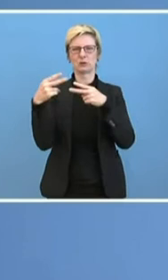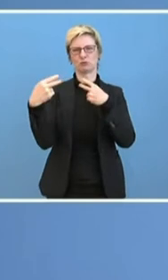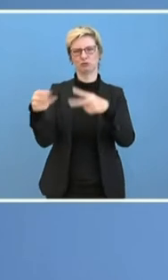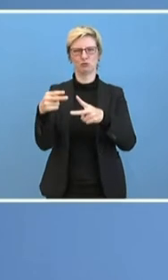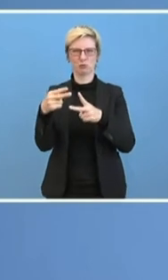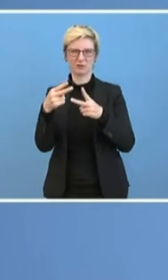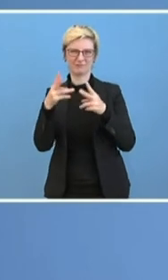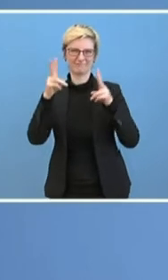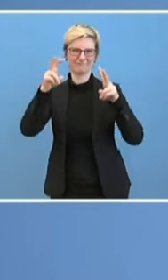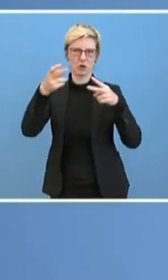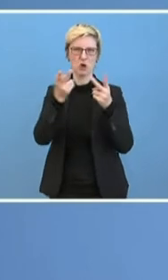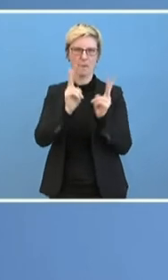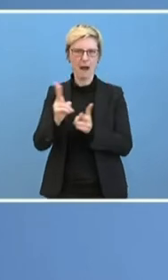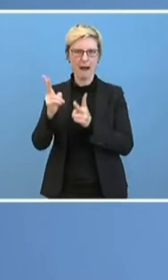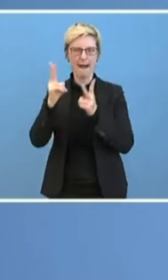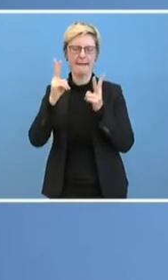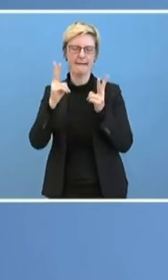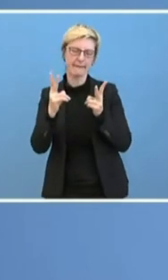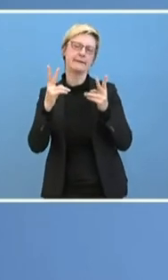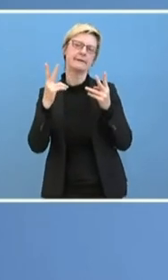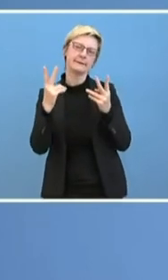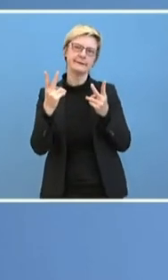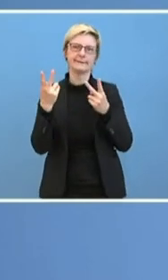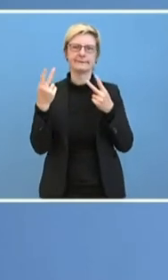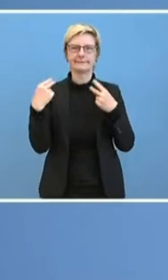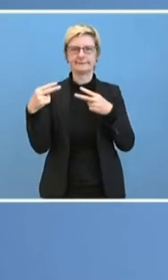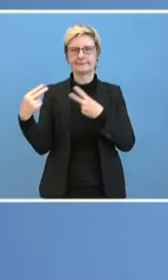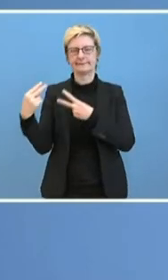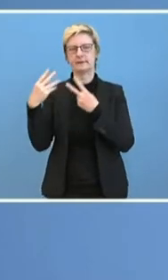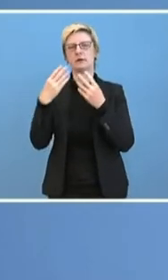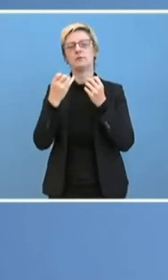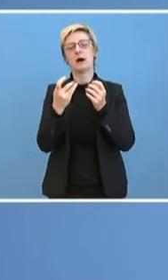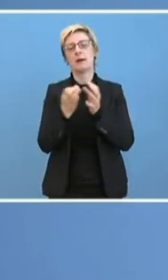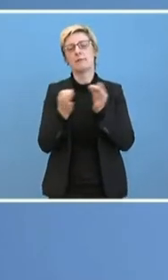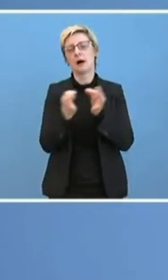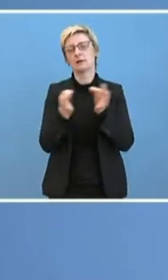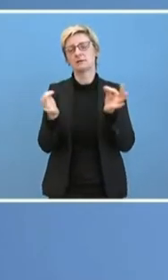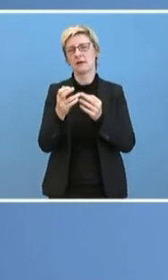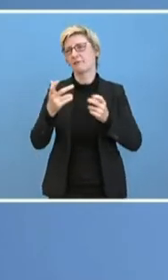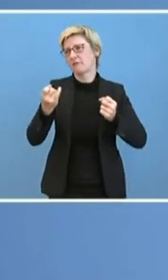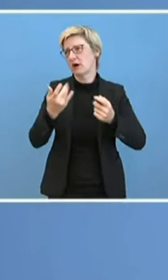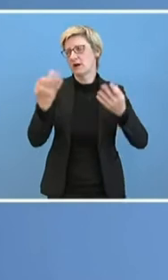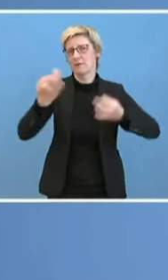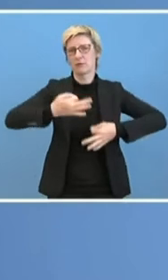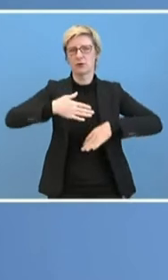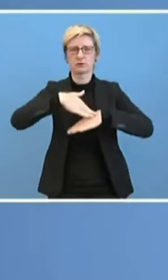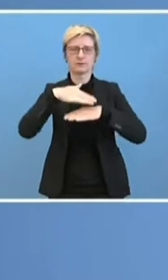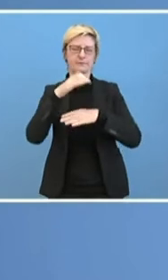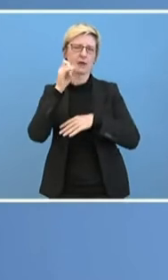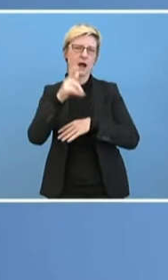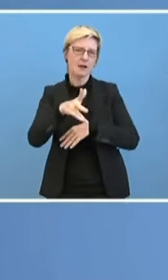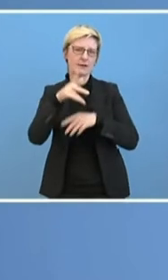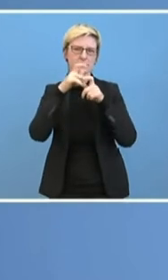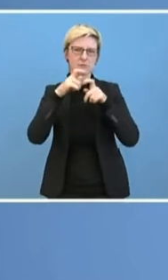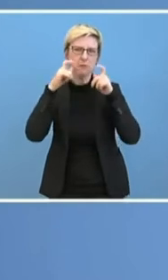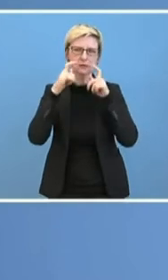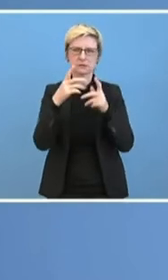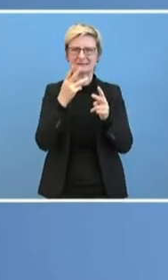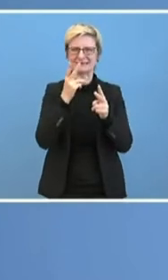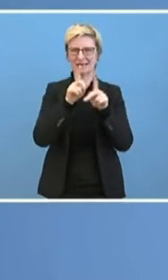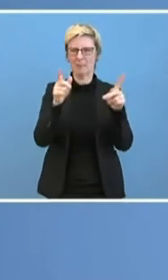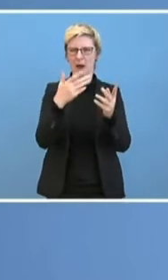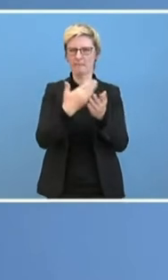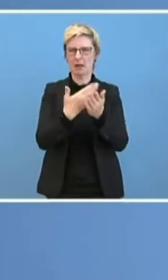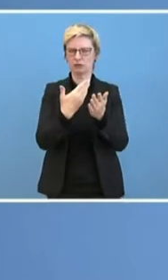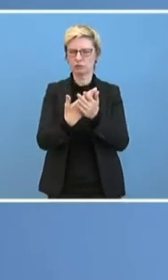Normalität sozusagen zu kommen. Bestimmte Maßnahmen wird es ja jetzt auf absehbare Zeit brauchen. Alltagsmasten sind gerade angesprochen worden in bestimmten Bereichen.